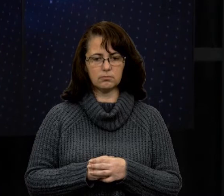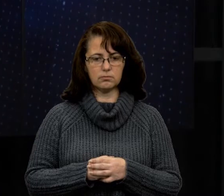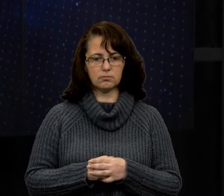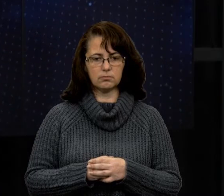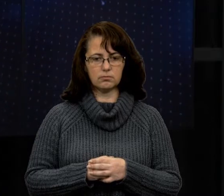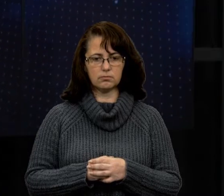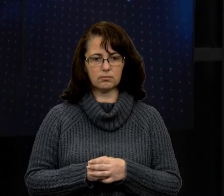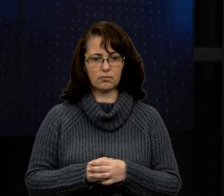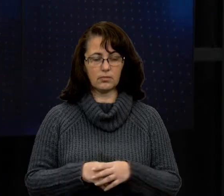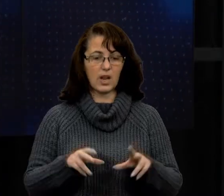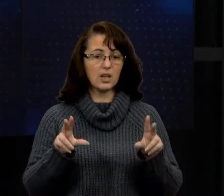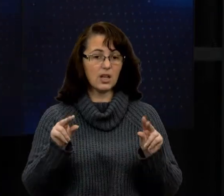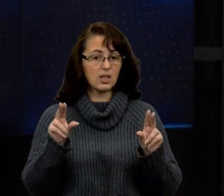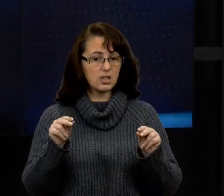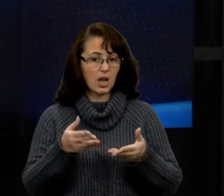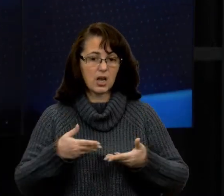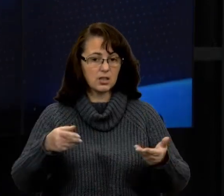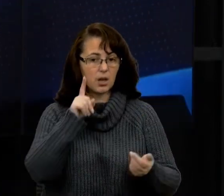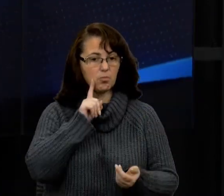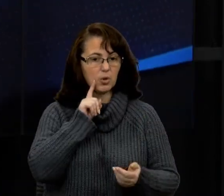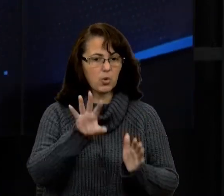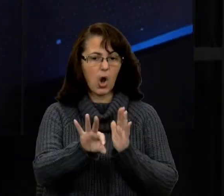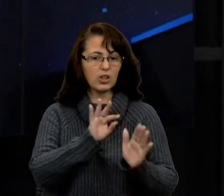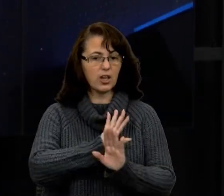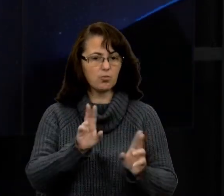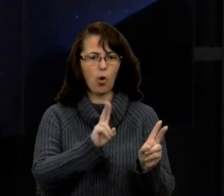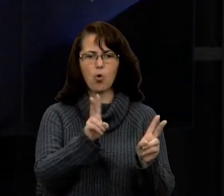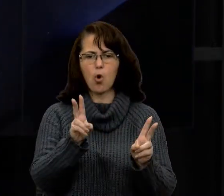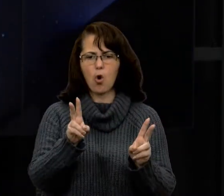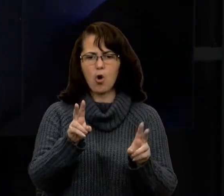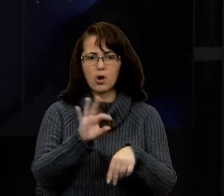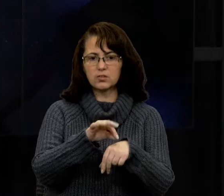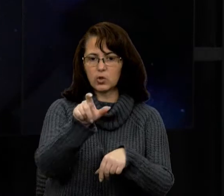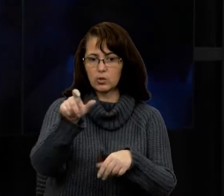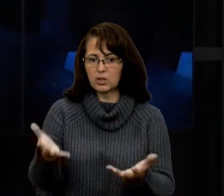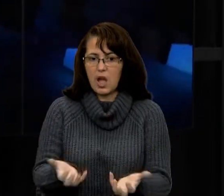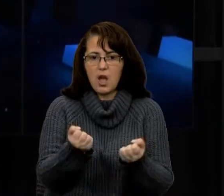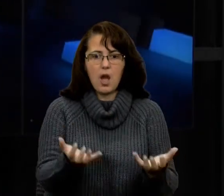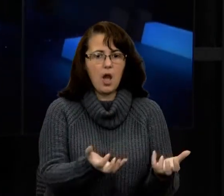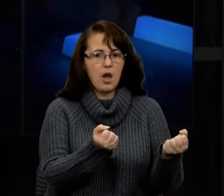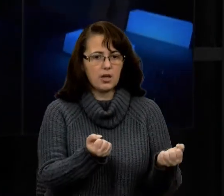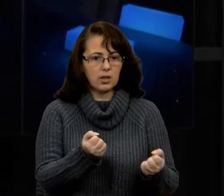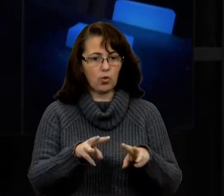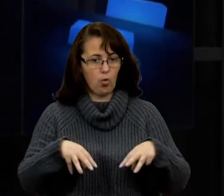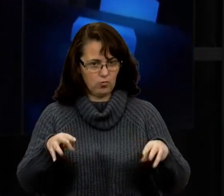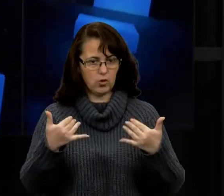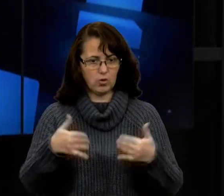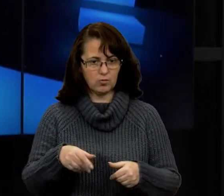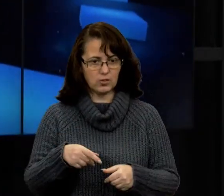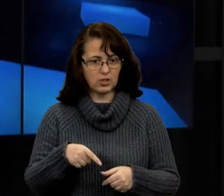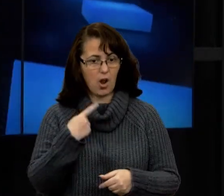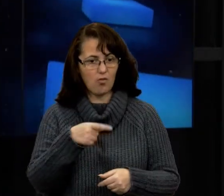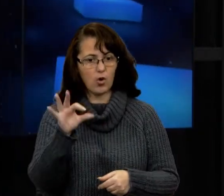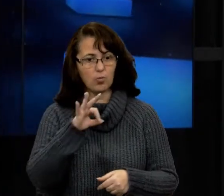Ми, на щастя, поки іще не обираємо, кого із заслаблих рятувати. Але в уряді вже натякають про можливість